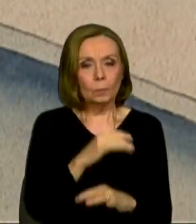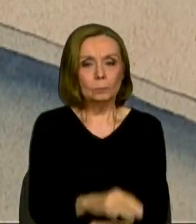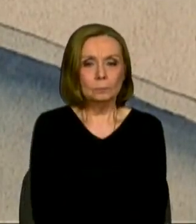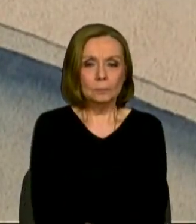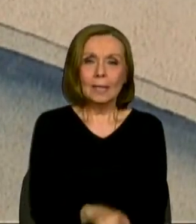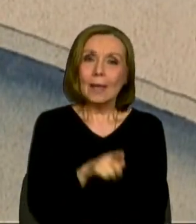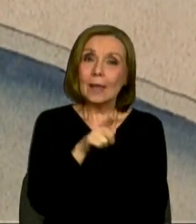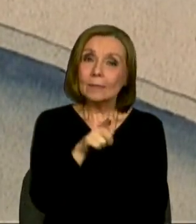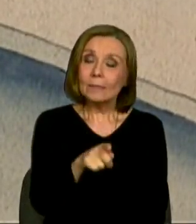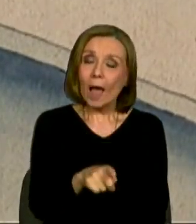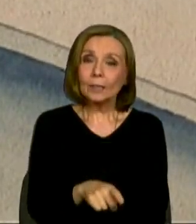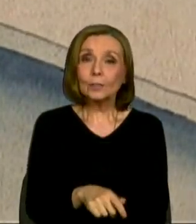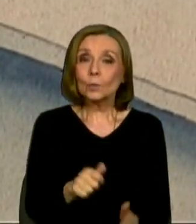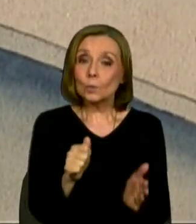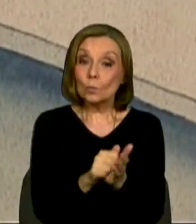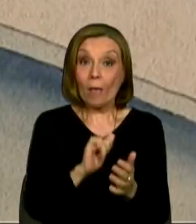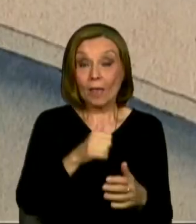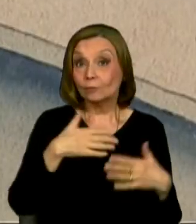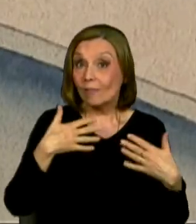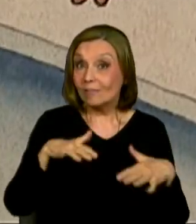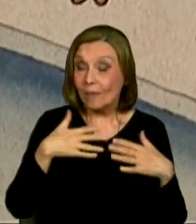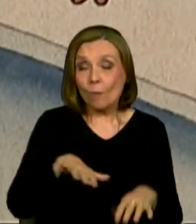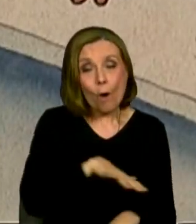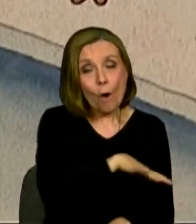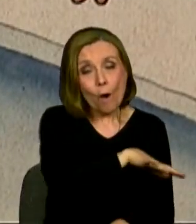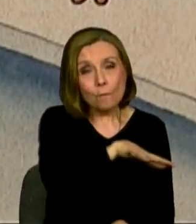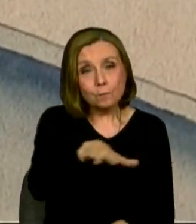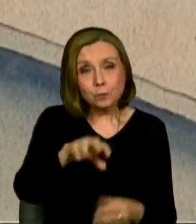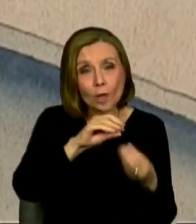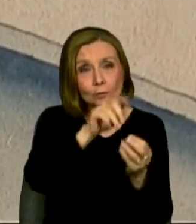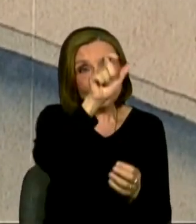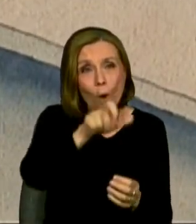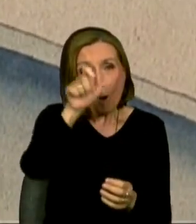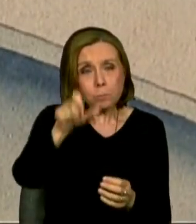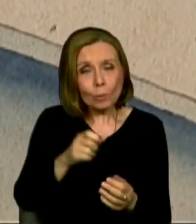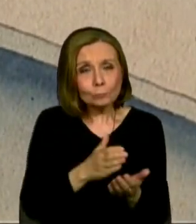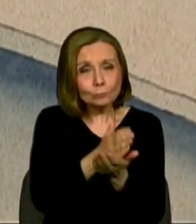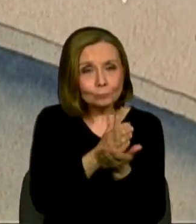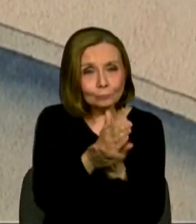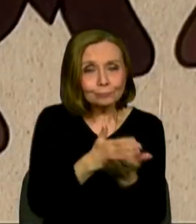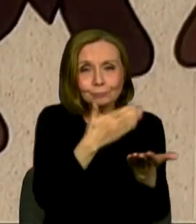Taký kupec v ľubovni na trhu ešte nebol. Všetci obhodníci ho obskakovali.